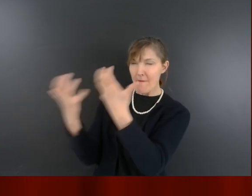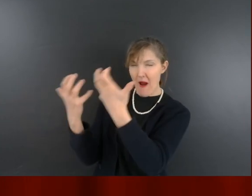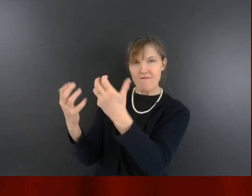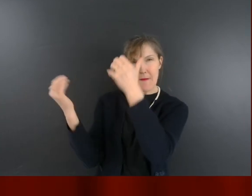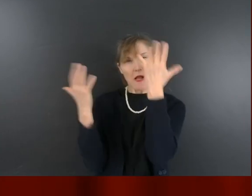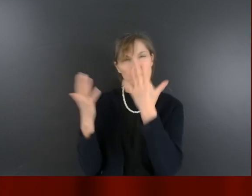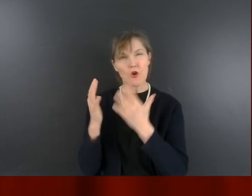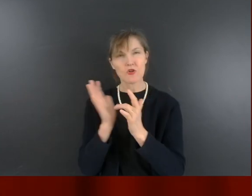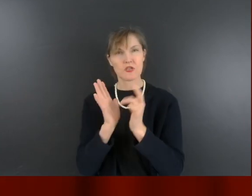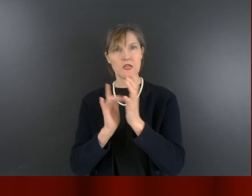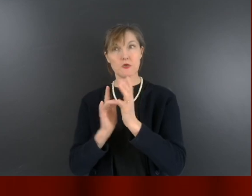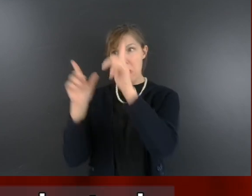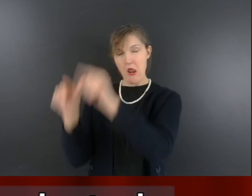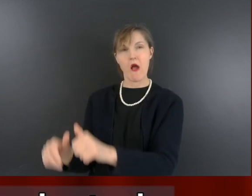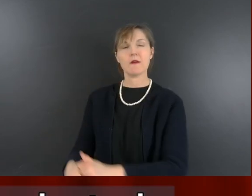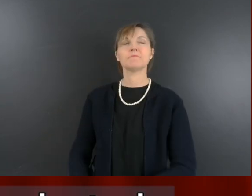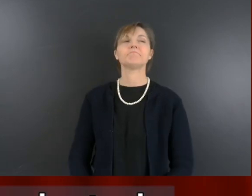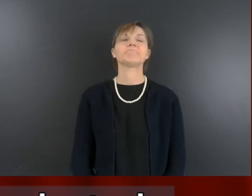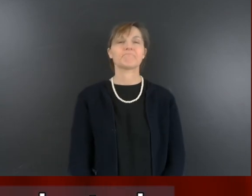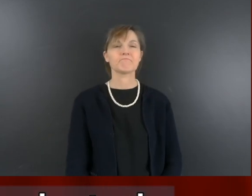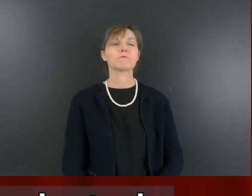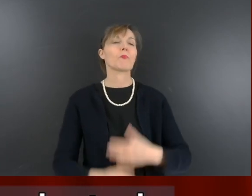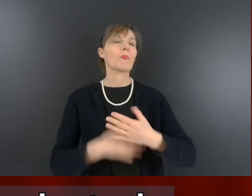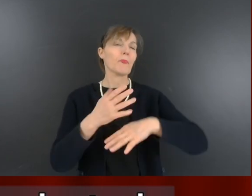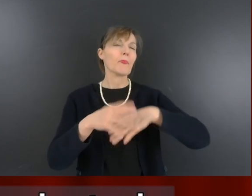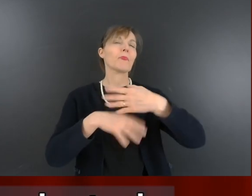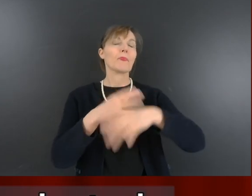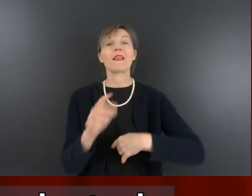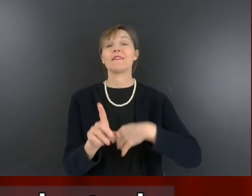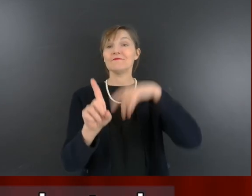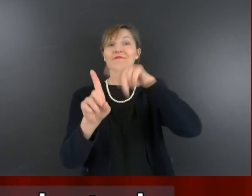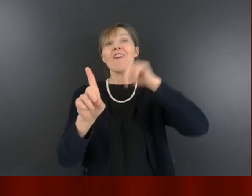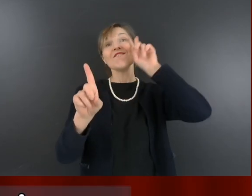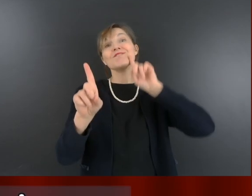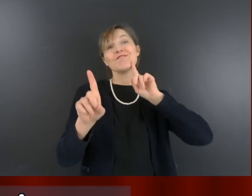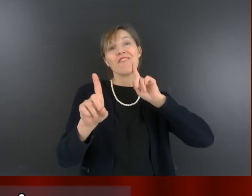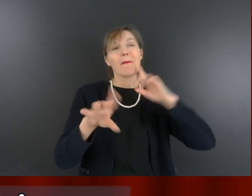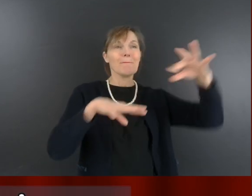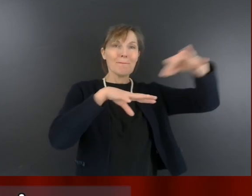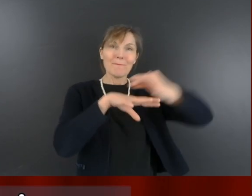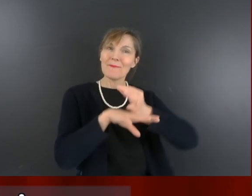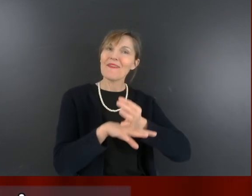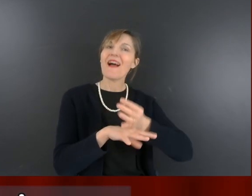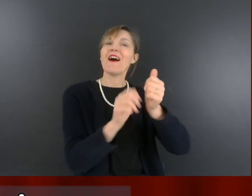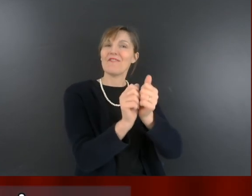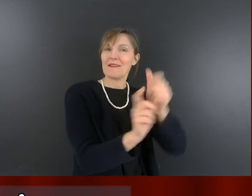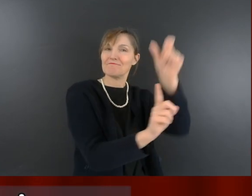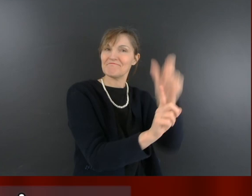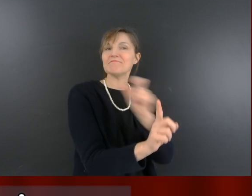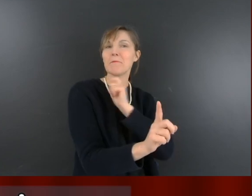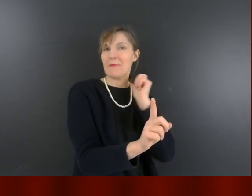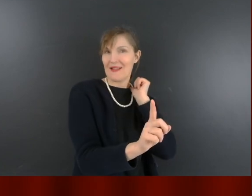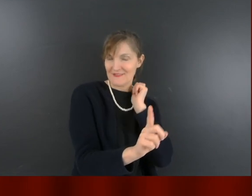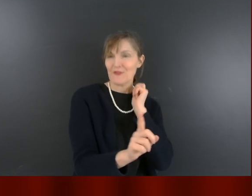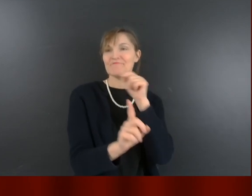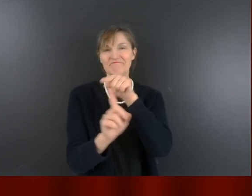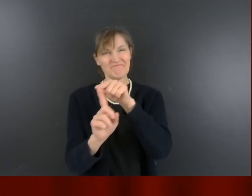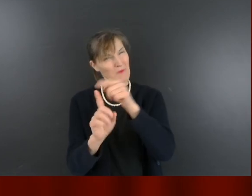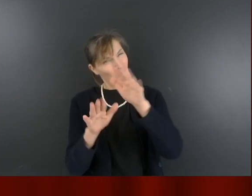Seigneur Jésus. Quelques temps plus tard, elle épousa un pasteur et servit le Seigneur de tout son cœur,